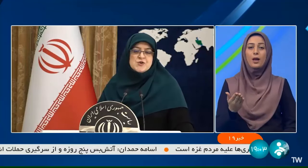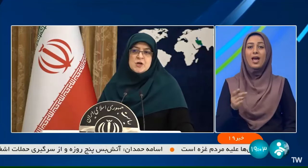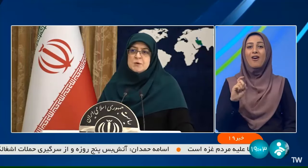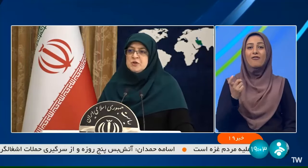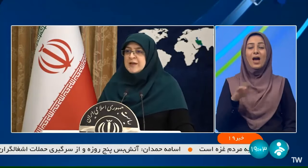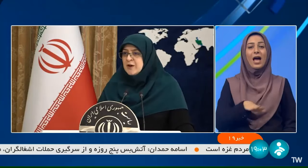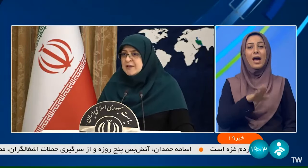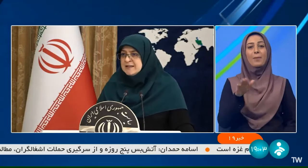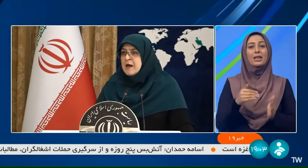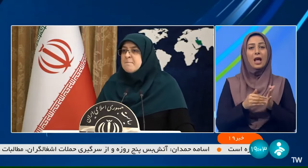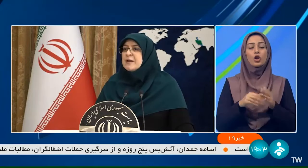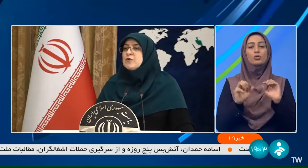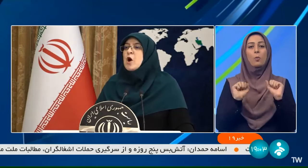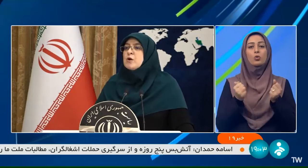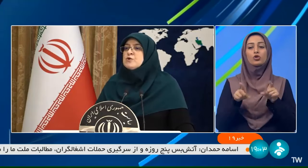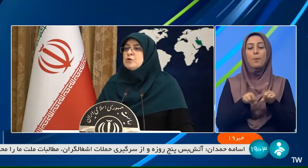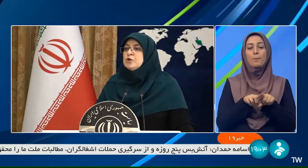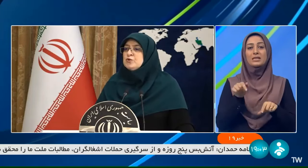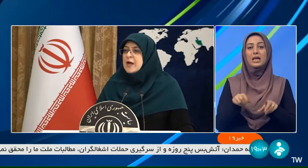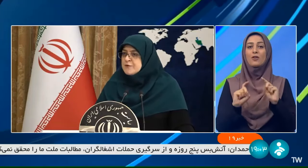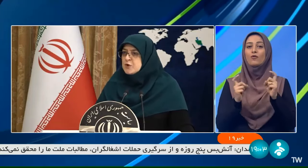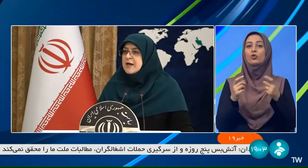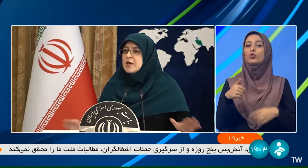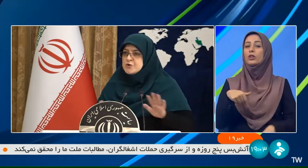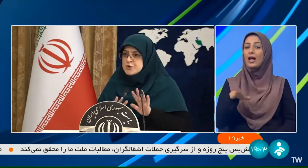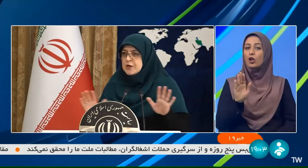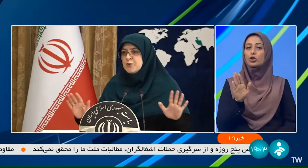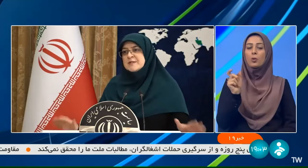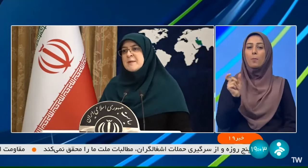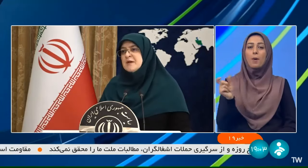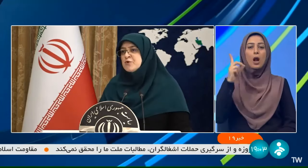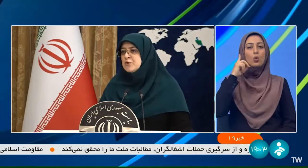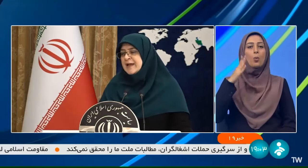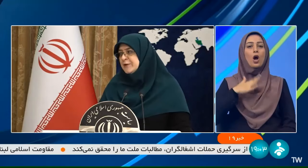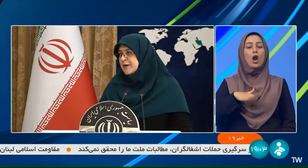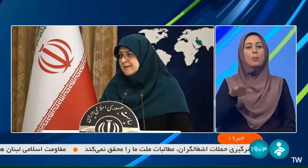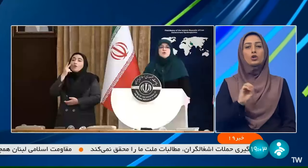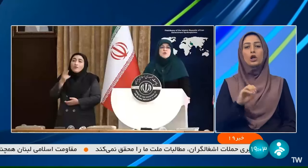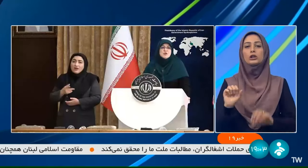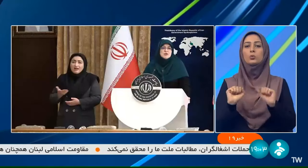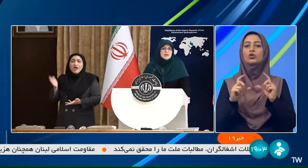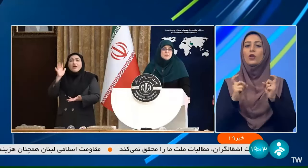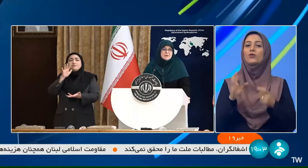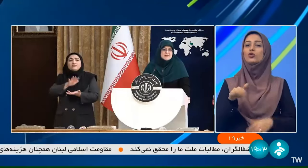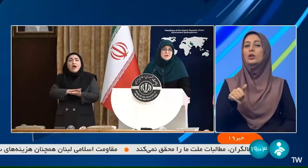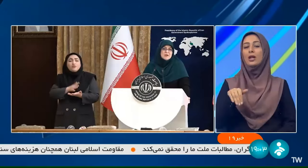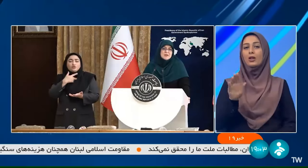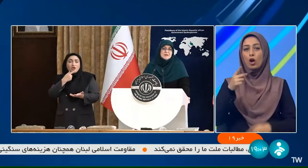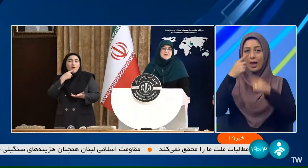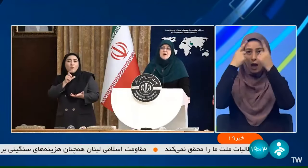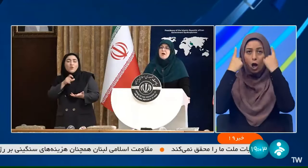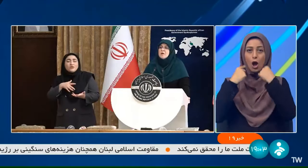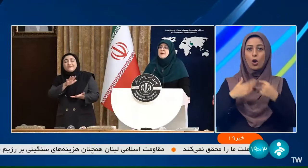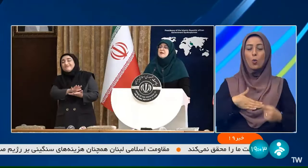اینجوری انشالله پیش نیاید مردم آرامش خودشون رو حفظ کنن هیچ مشکلی تو این زمینه وجود ندارد خانم